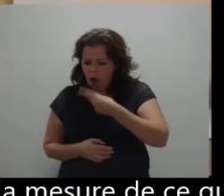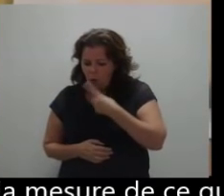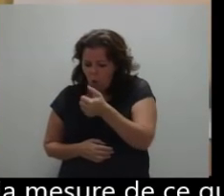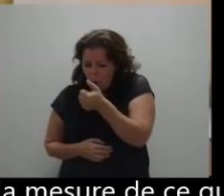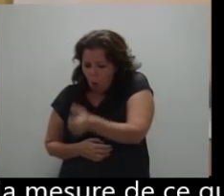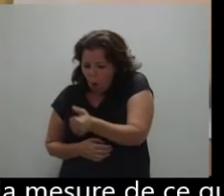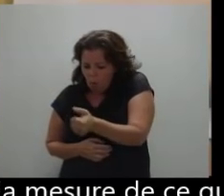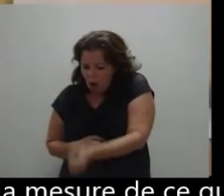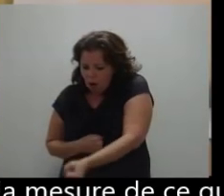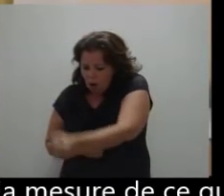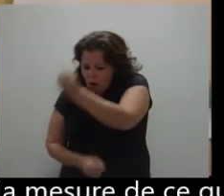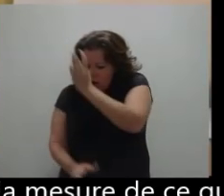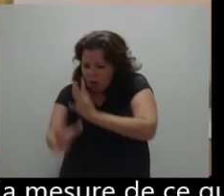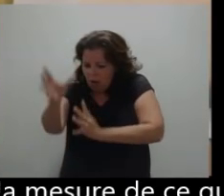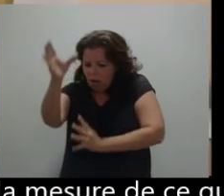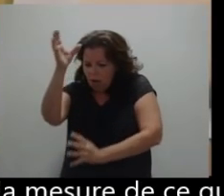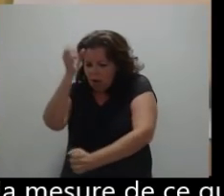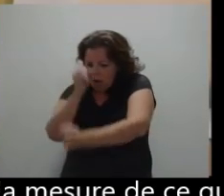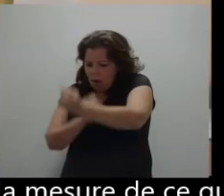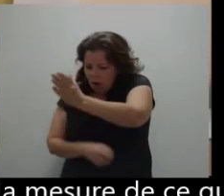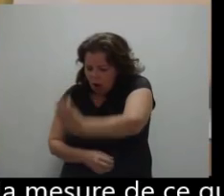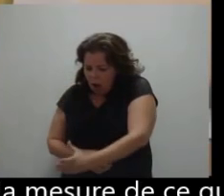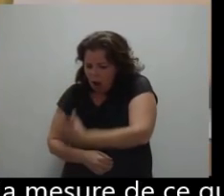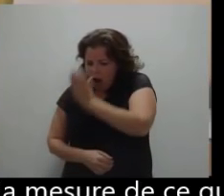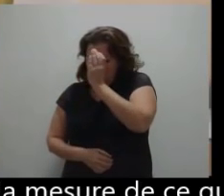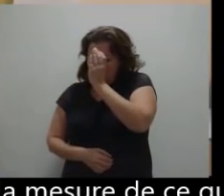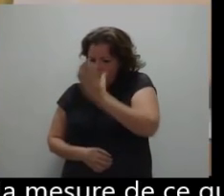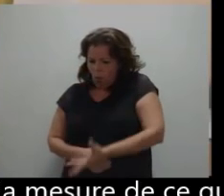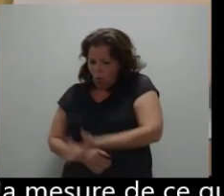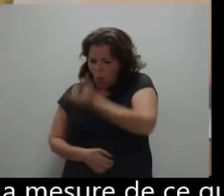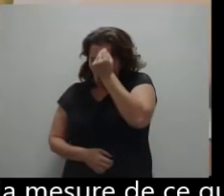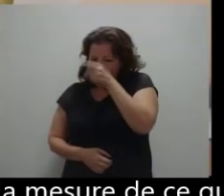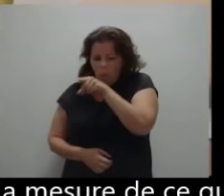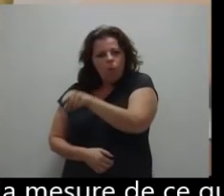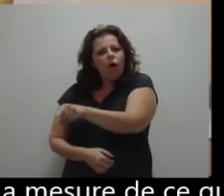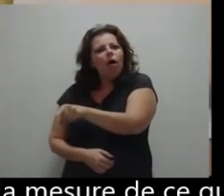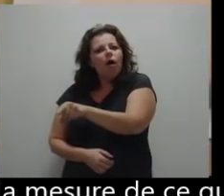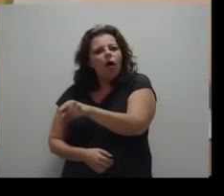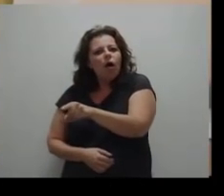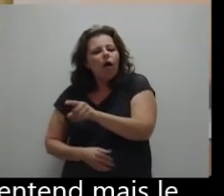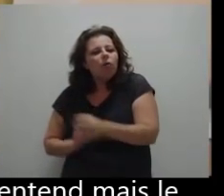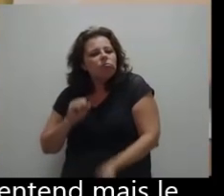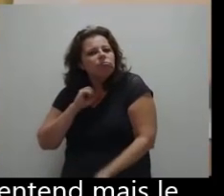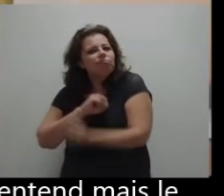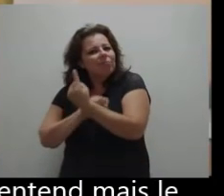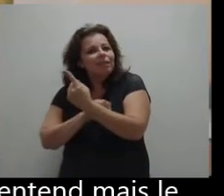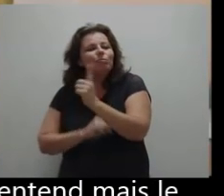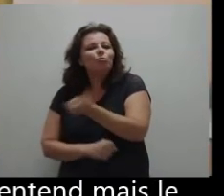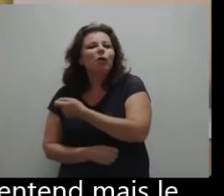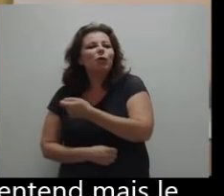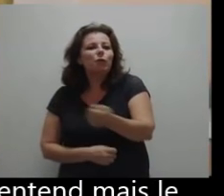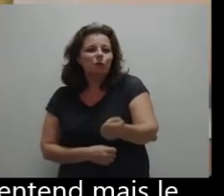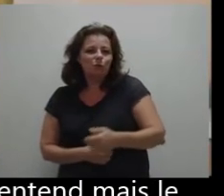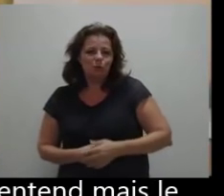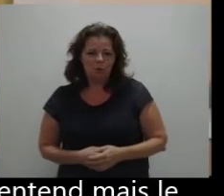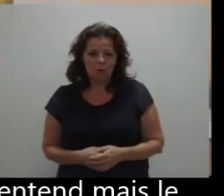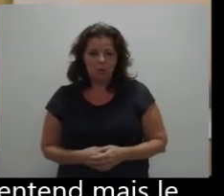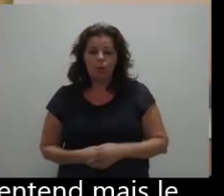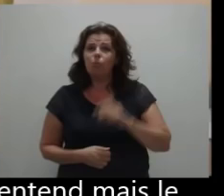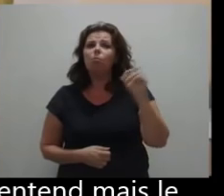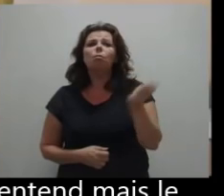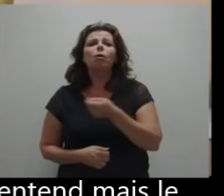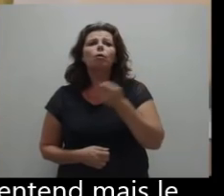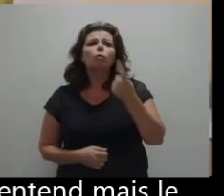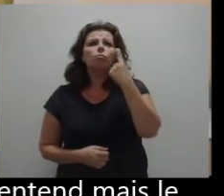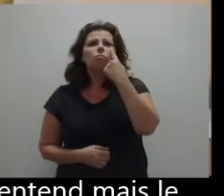ce qu'ils nous enseignent par l'originalité de leur prise de parole. En effet, non seulement l